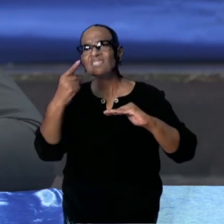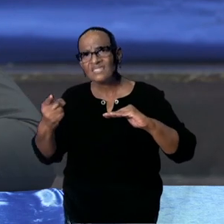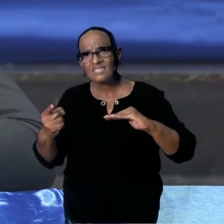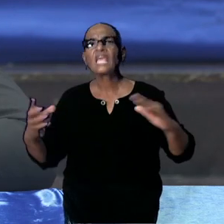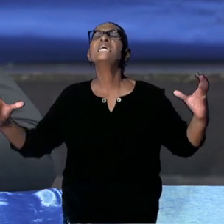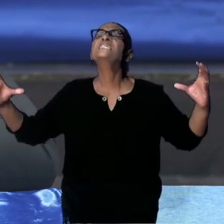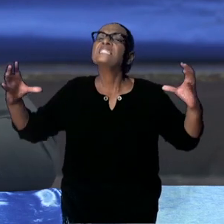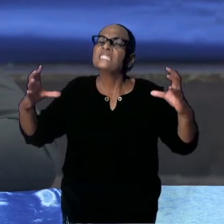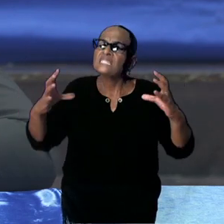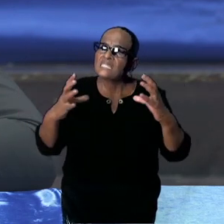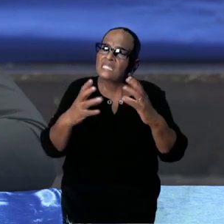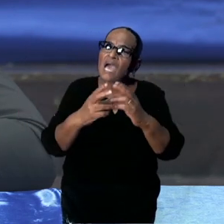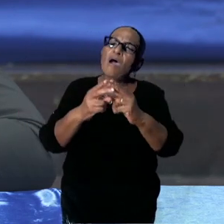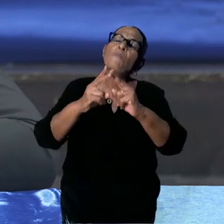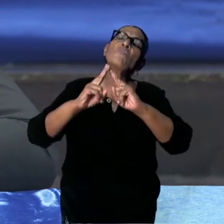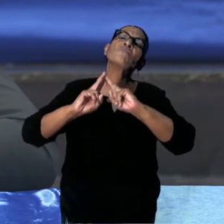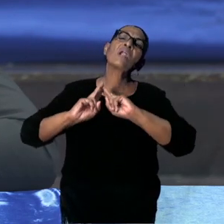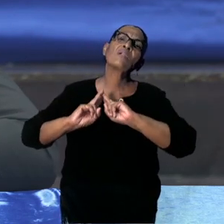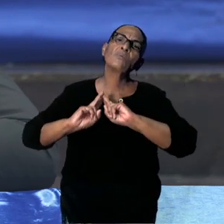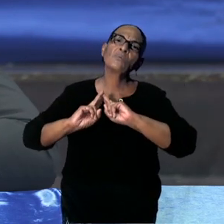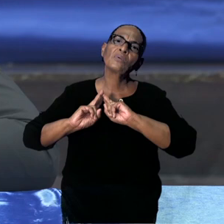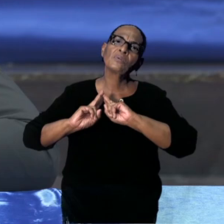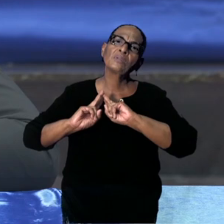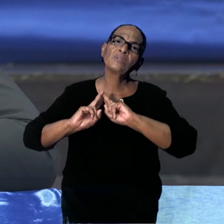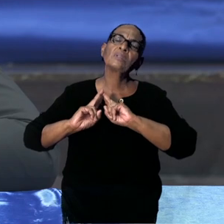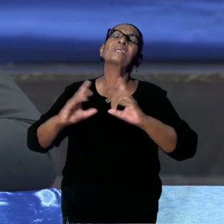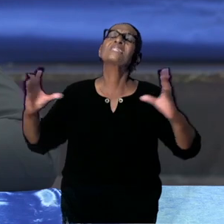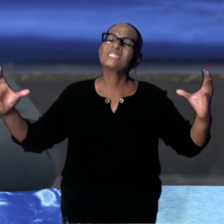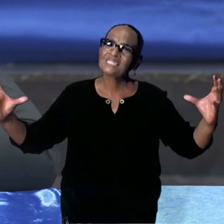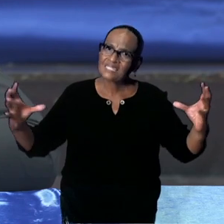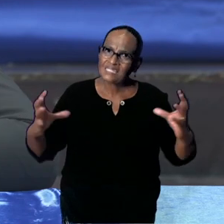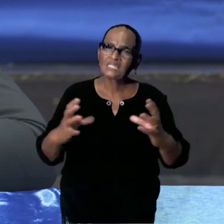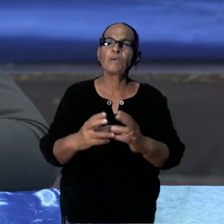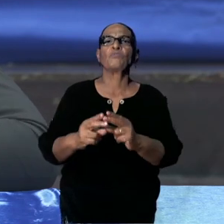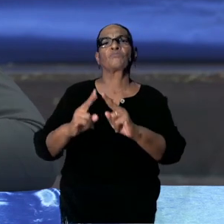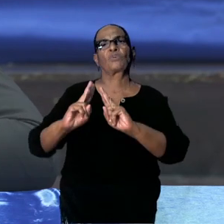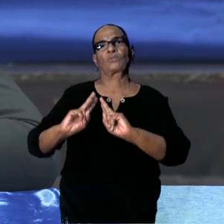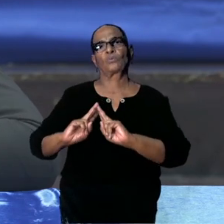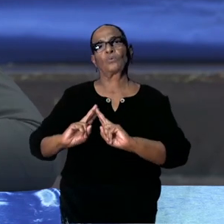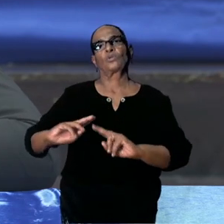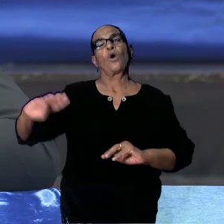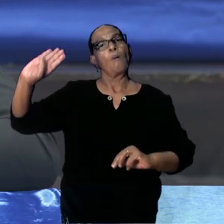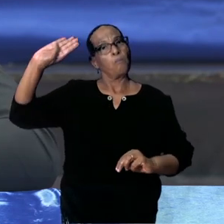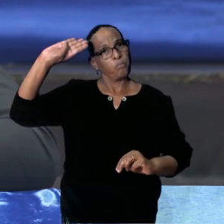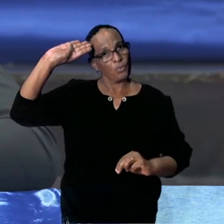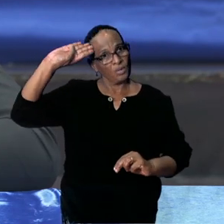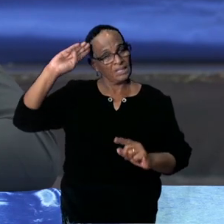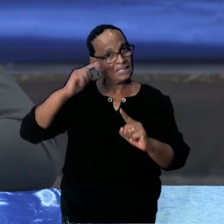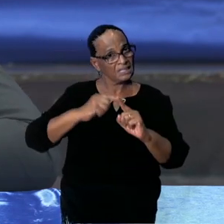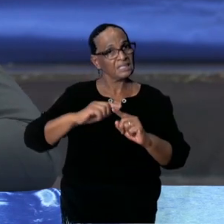gezamenlijke verantwoordelijkheid van beide overheden. Vandaar ook dat mijn collega in het oosten was.